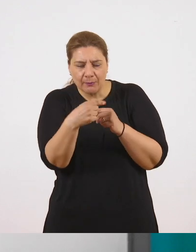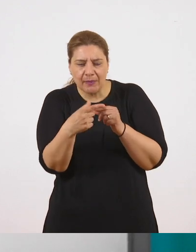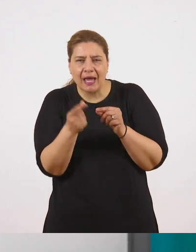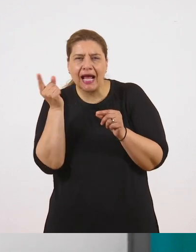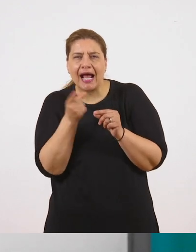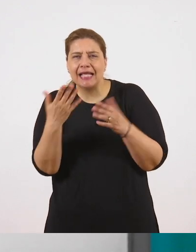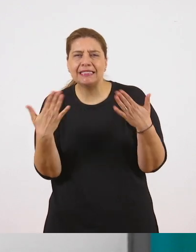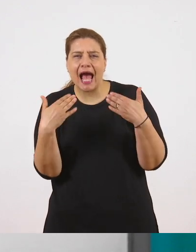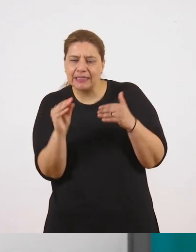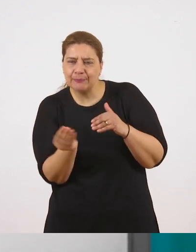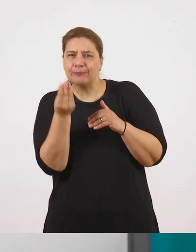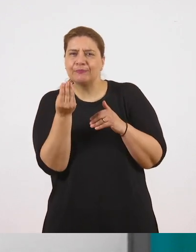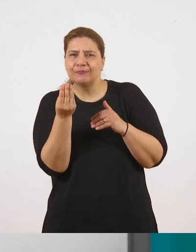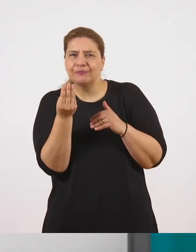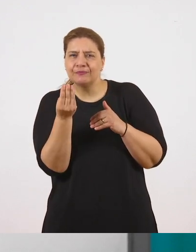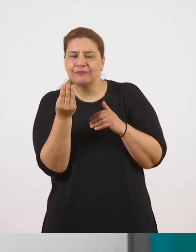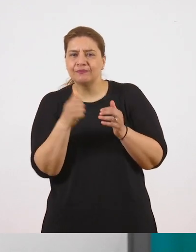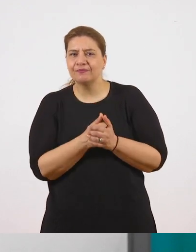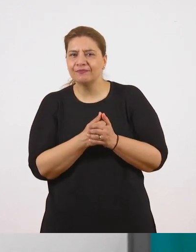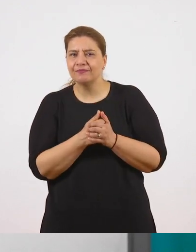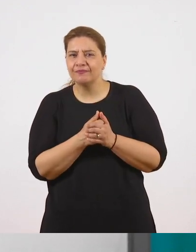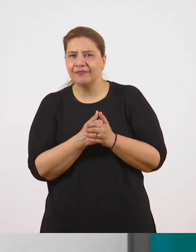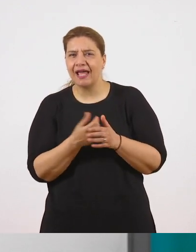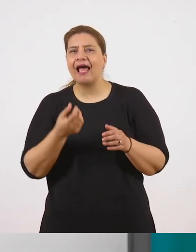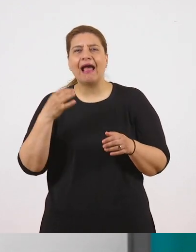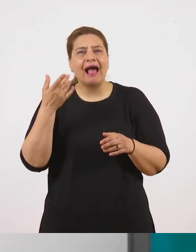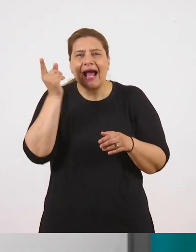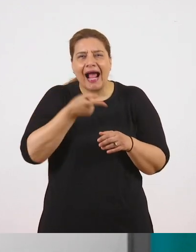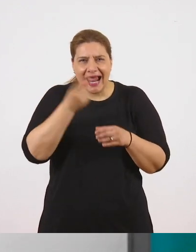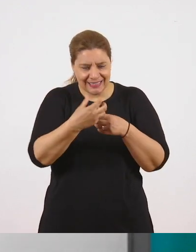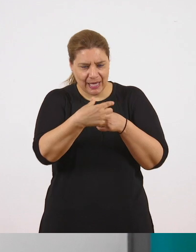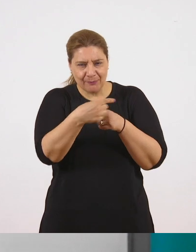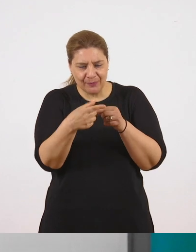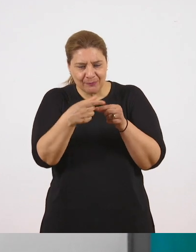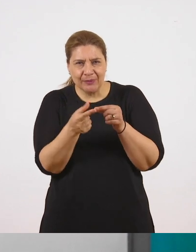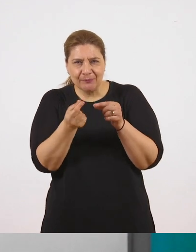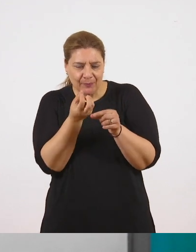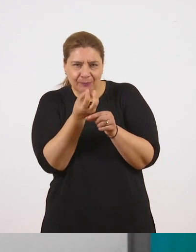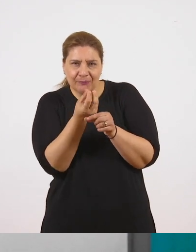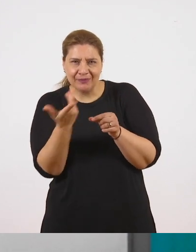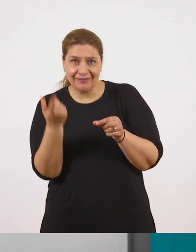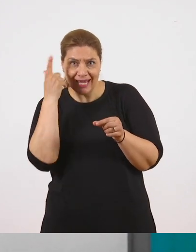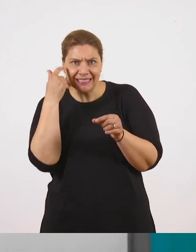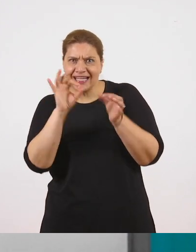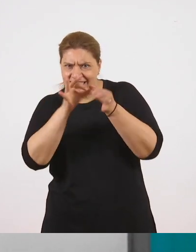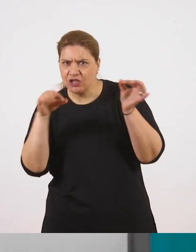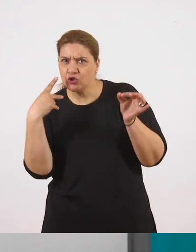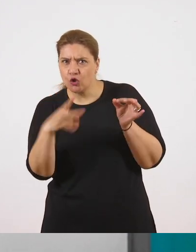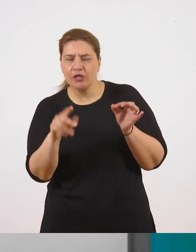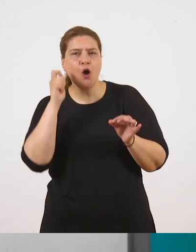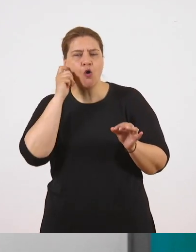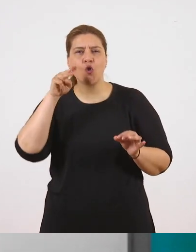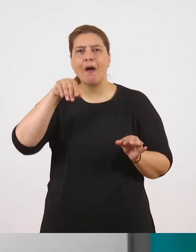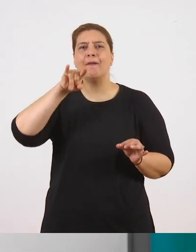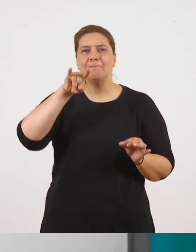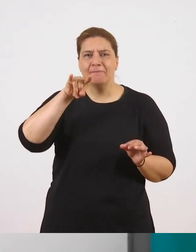λουλουδάκια που φυτρώνουν την άνοιξη. Έχουν γαλάζια ανθάκια, τα ξέρετε. Ξέρετε τη συγκινητική ιστορία, πώς πήραν το